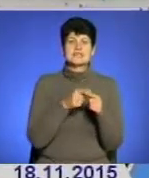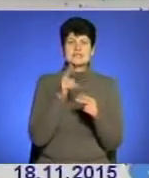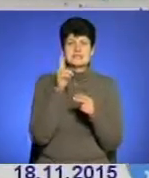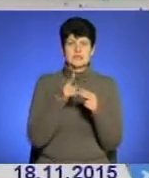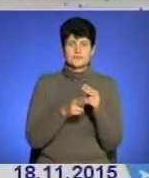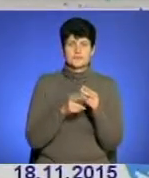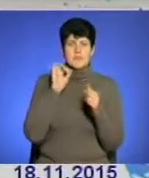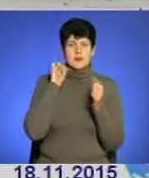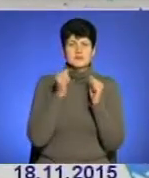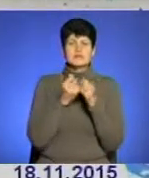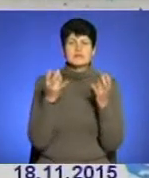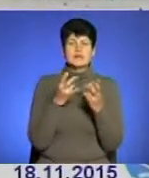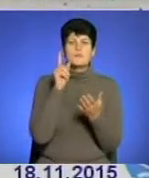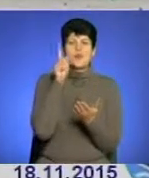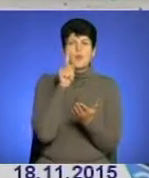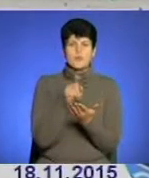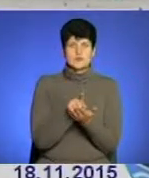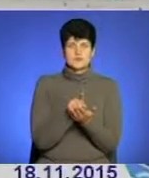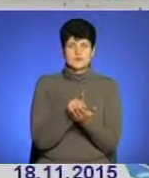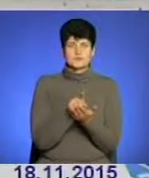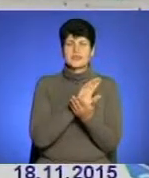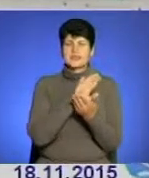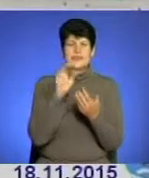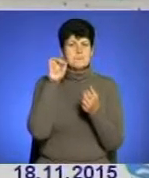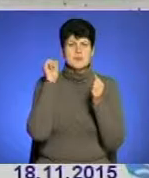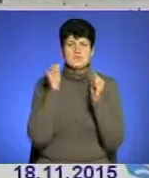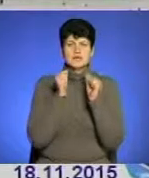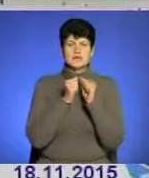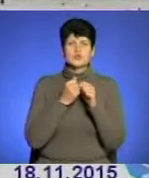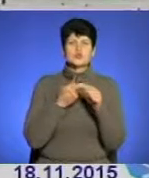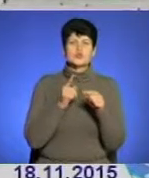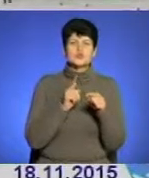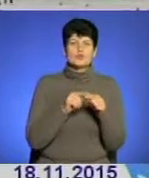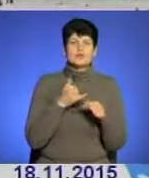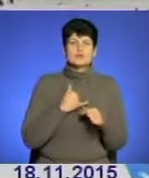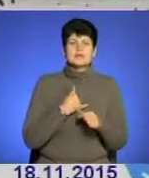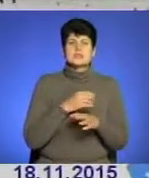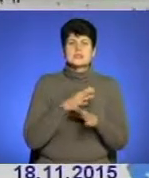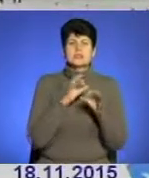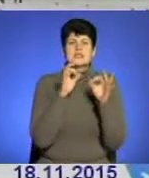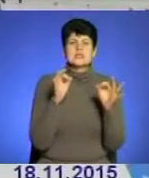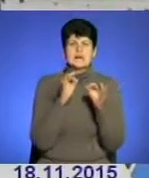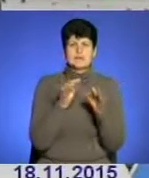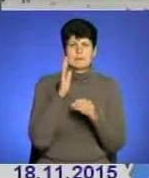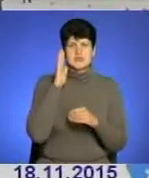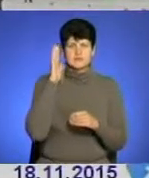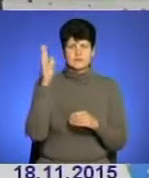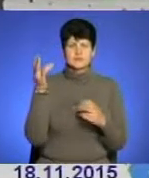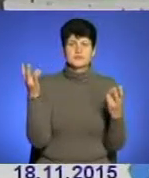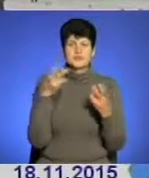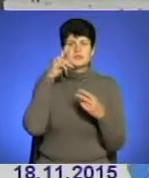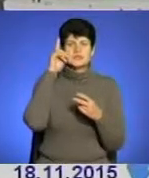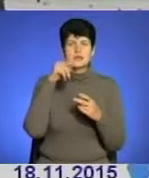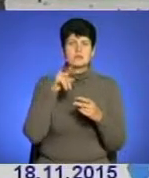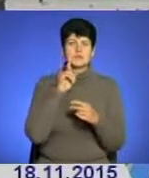Пам'ятати треба обов'язково, тому що не пам'ятаючи цього, у нас не буде ніяких перспектив. Повинна знати молодь,